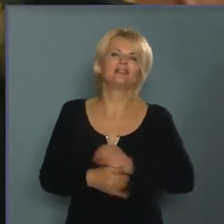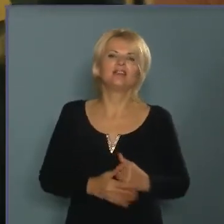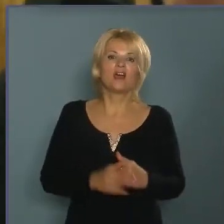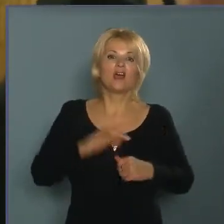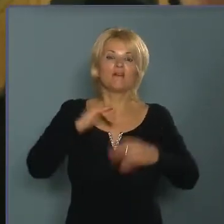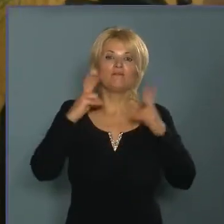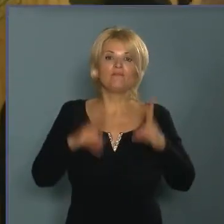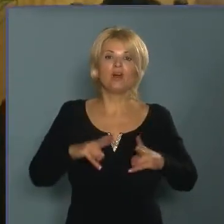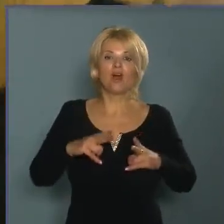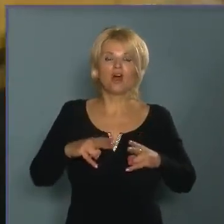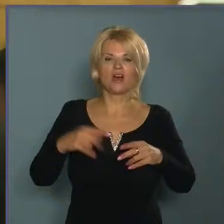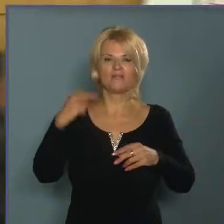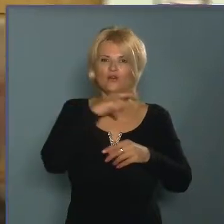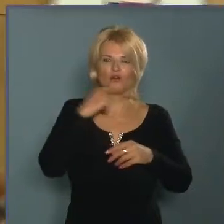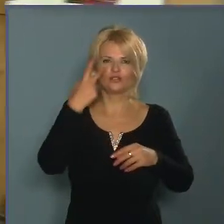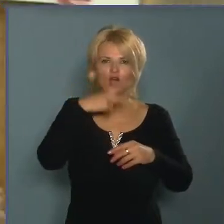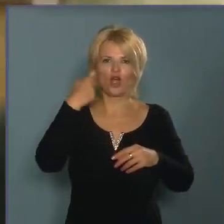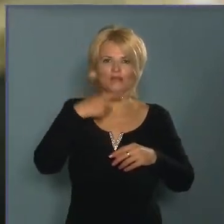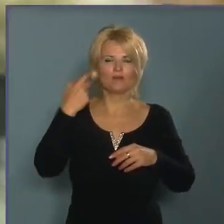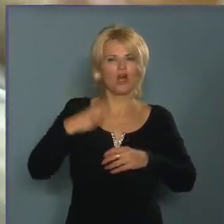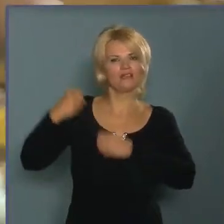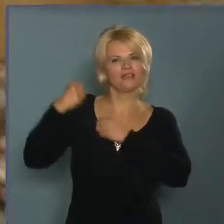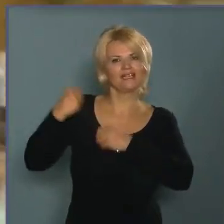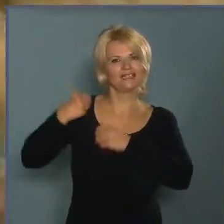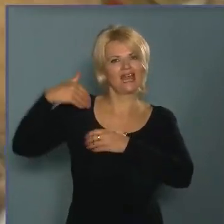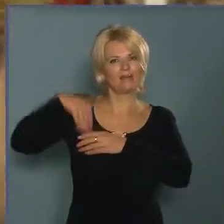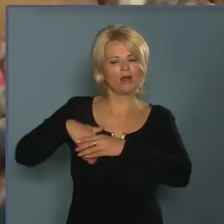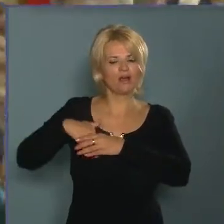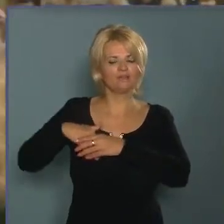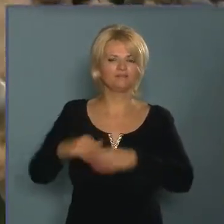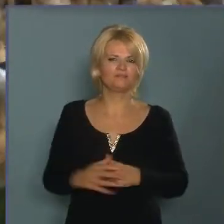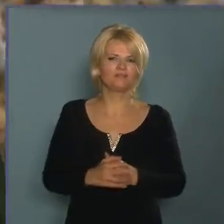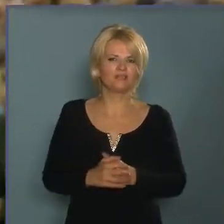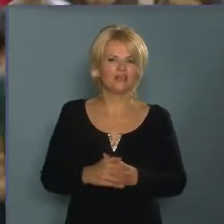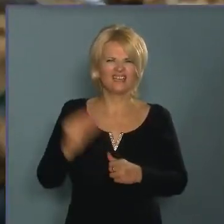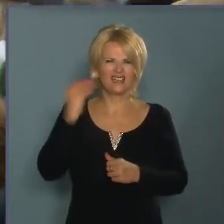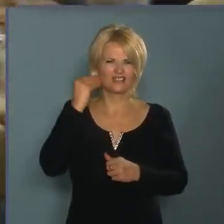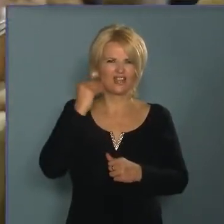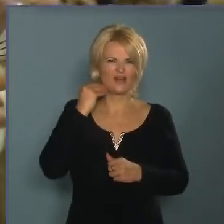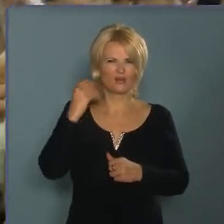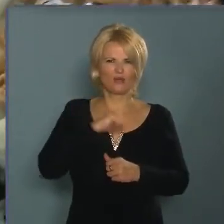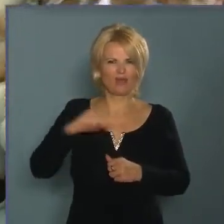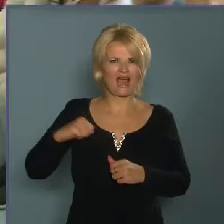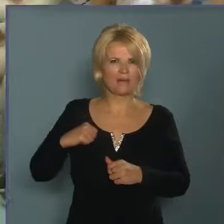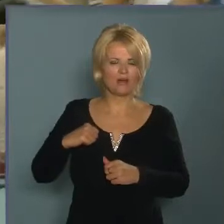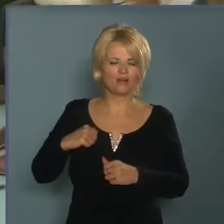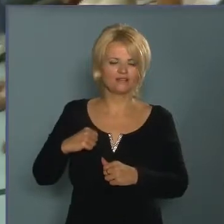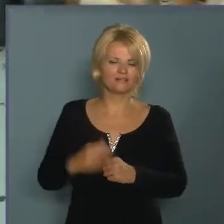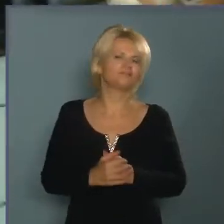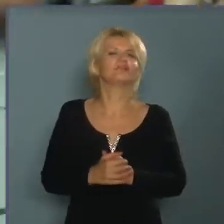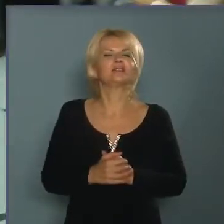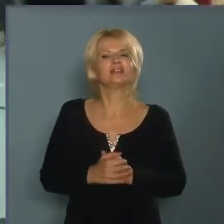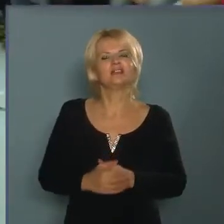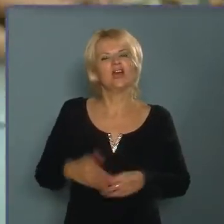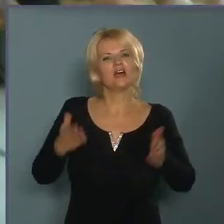Érik szelő, annak fezzelek a szölő. Á leEM死